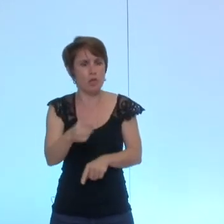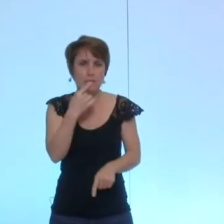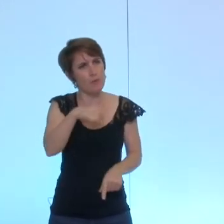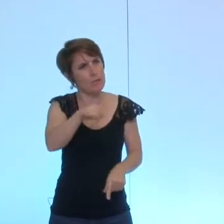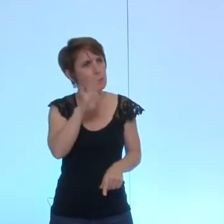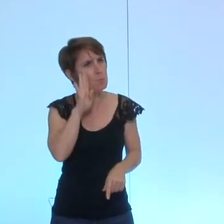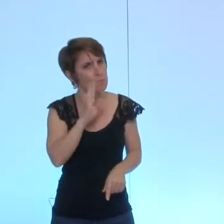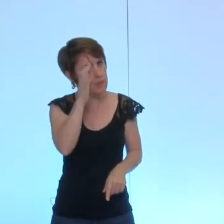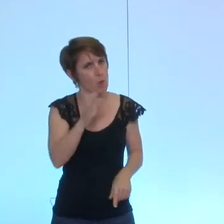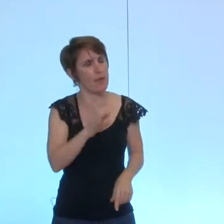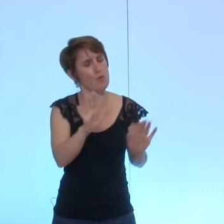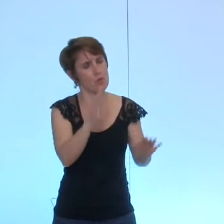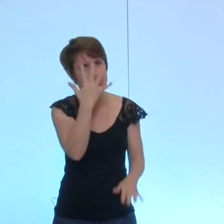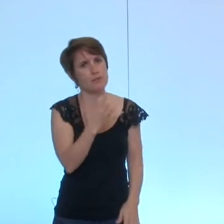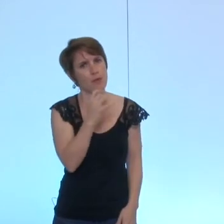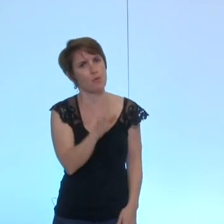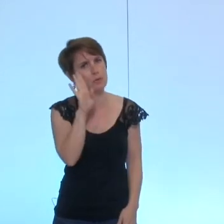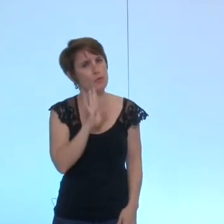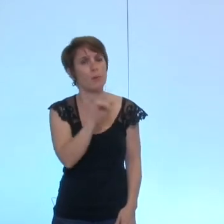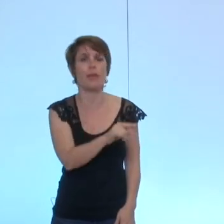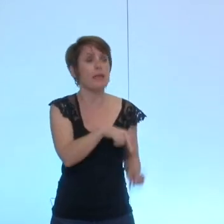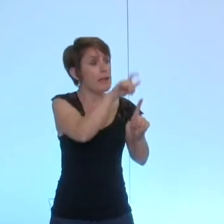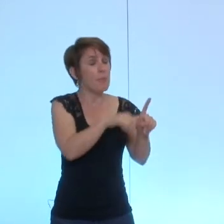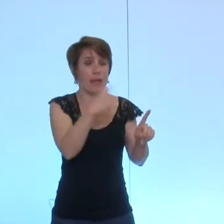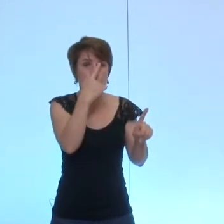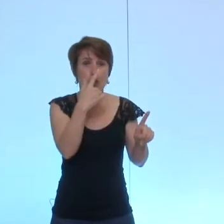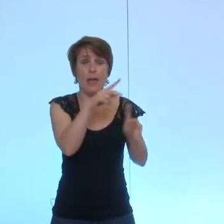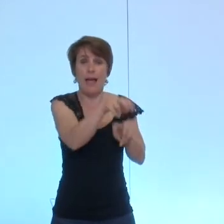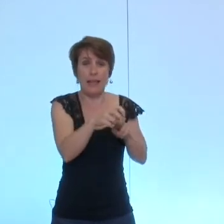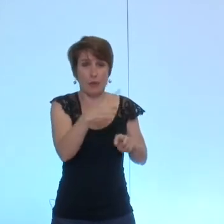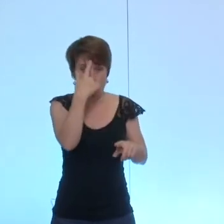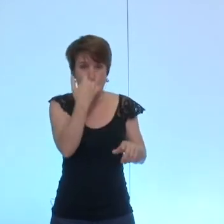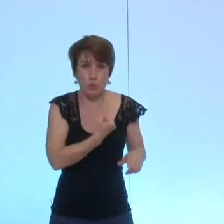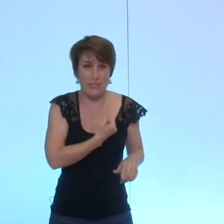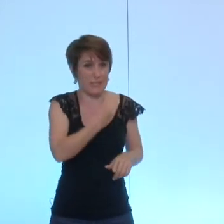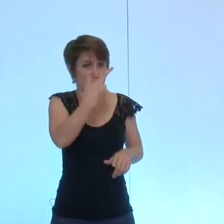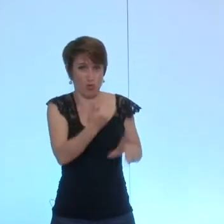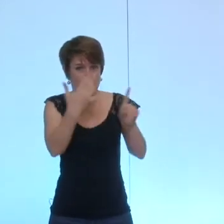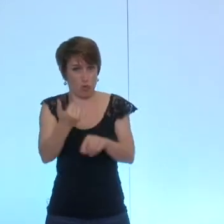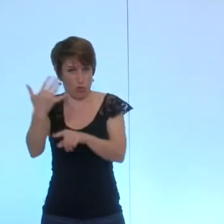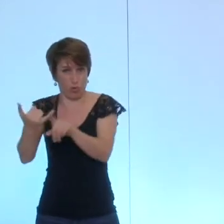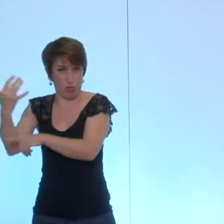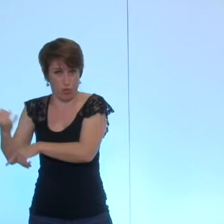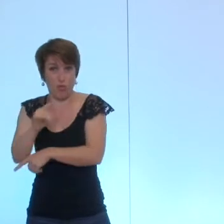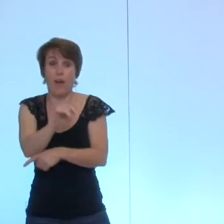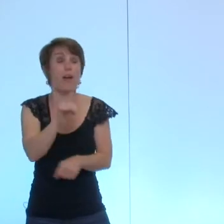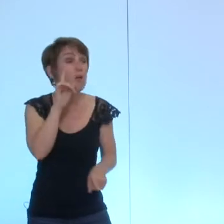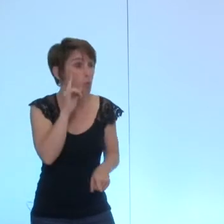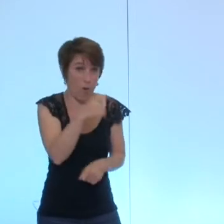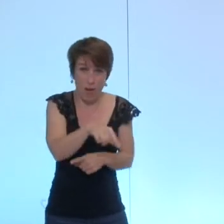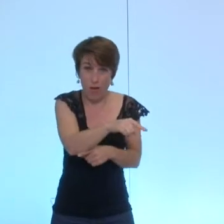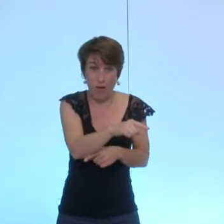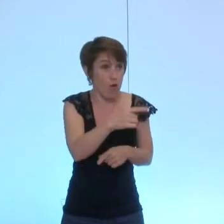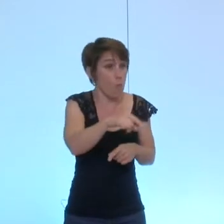mérite un tout petit peu d'attention et pourquoi un agriculteur se flingue tous les deux jours parce que malheureusement ils ne peuvent pas payer les